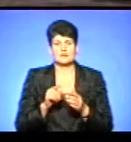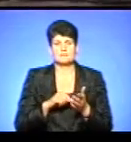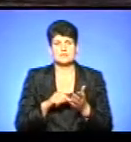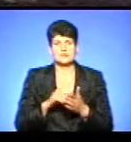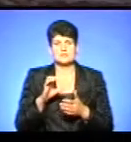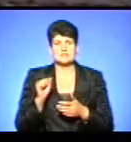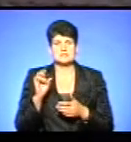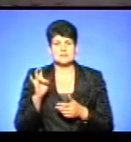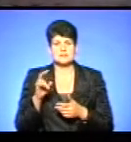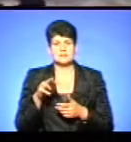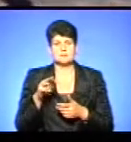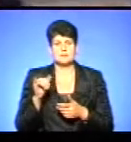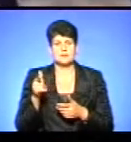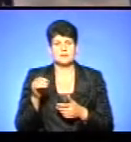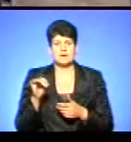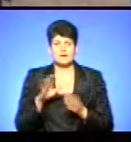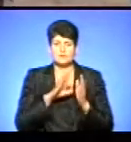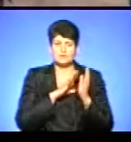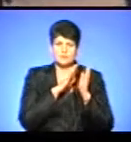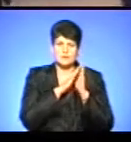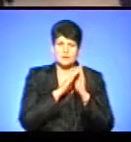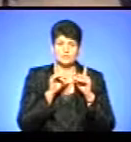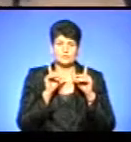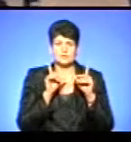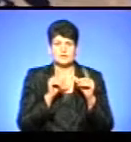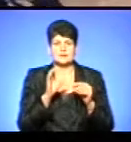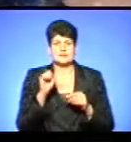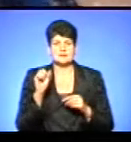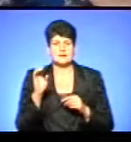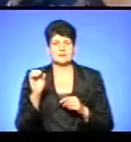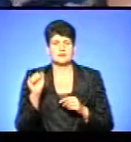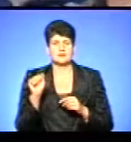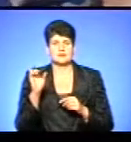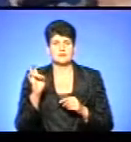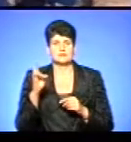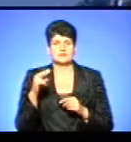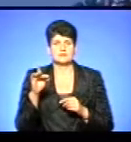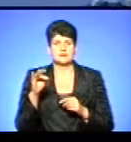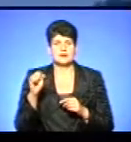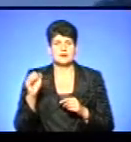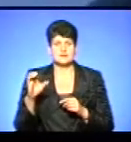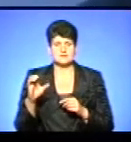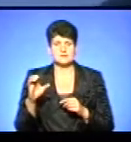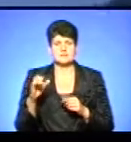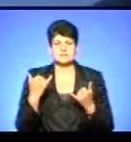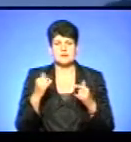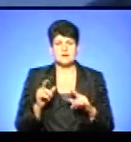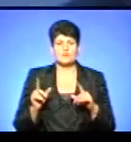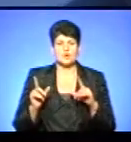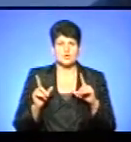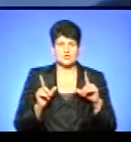-Мігель, де вони ночували. Звіти рушили на розлом Сан-Андреас у Каліфорнії. Зараз приїжджаємо